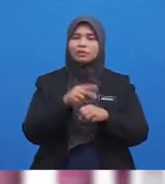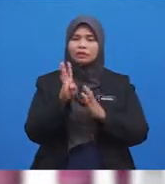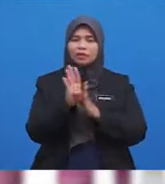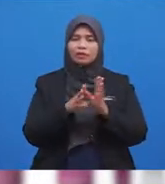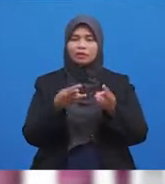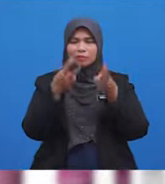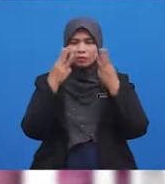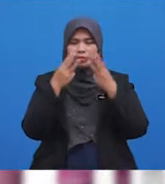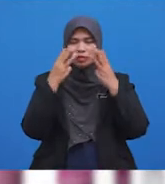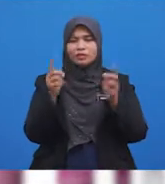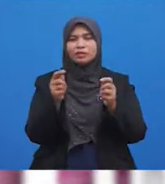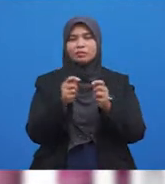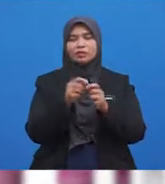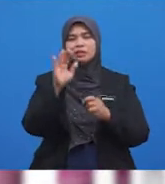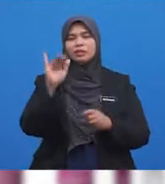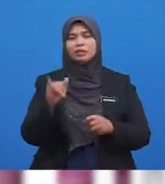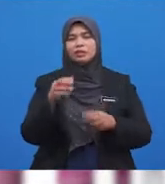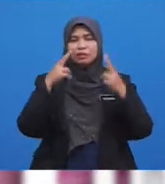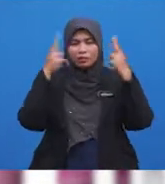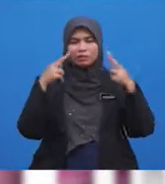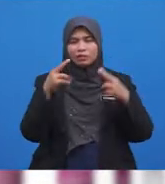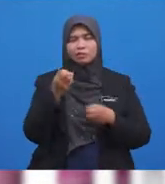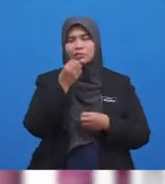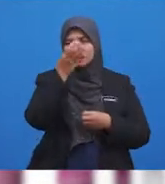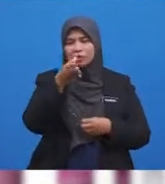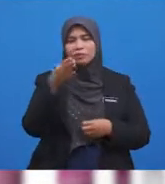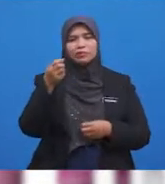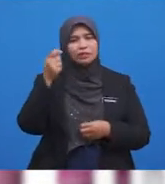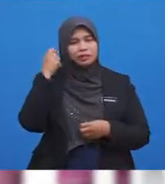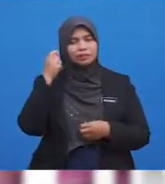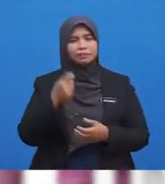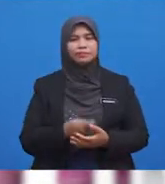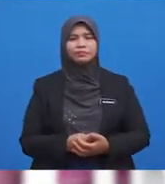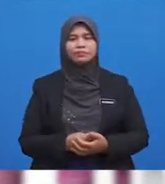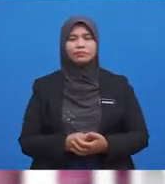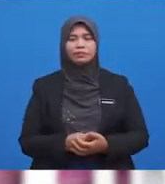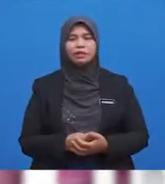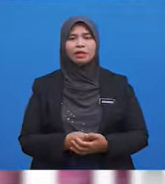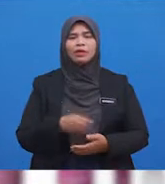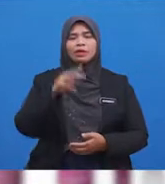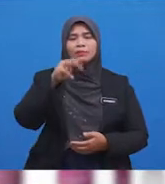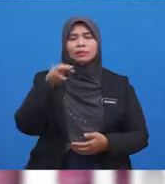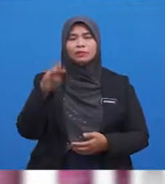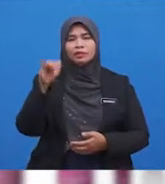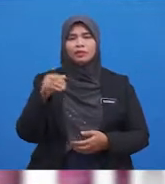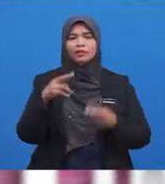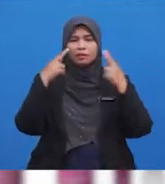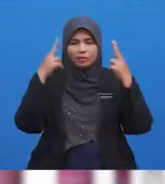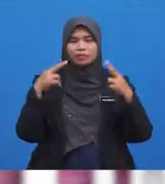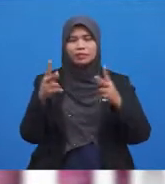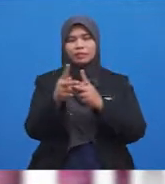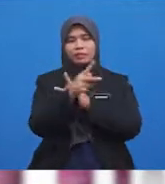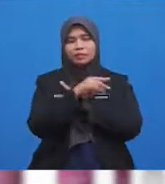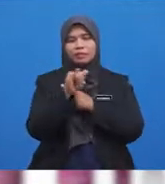Seperti yang Telah Usazah Beritahu Sebentar tadi Murid-murid Yang Usazah Kasihi